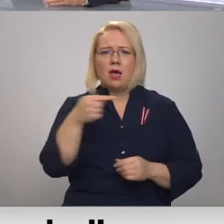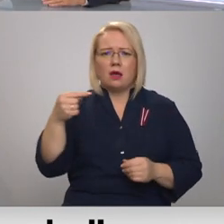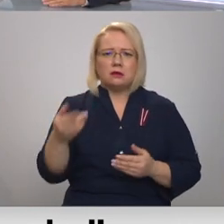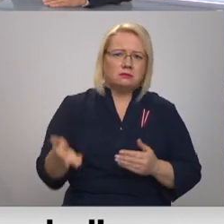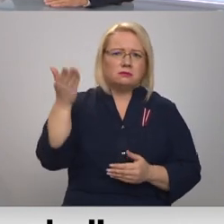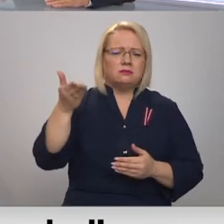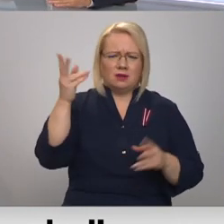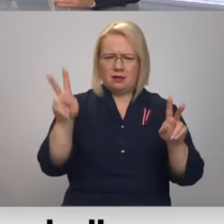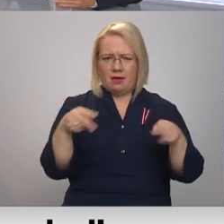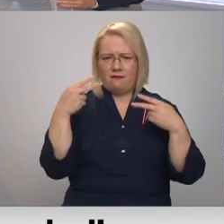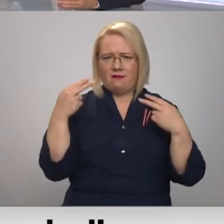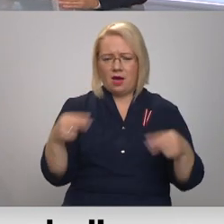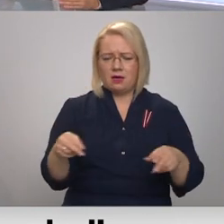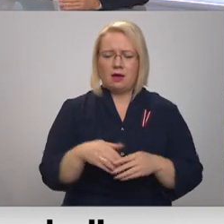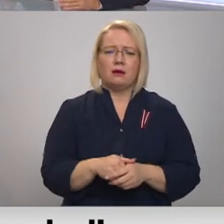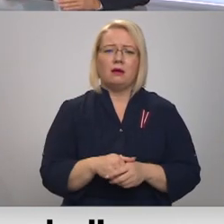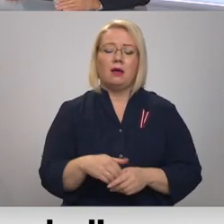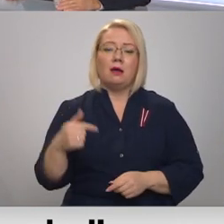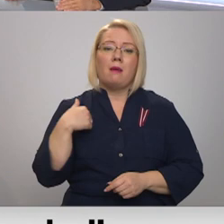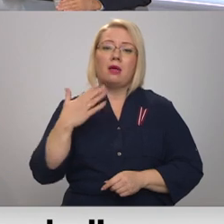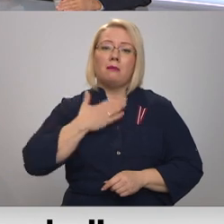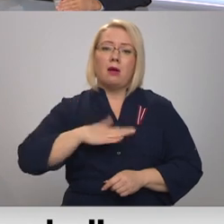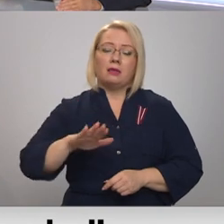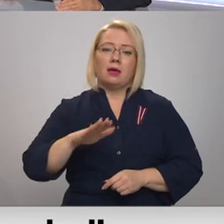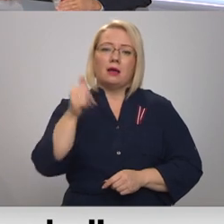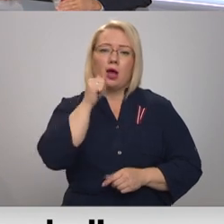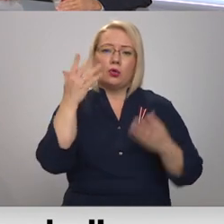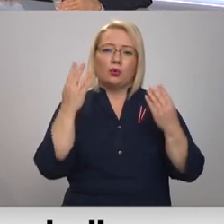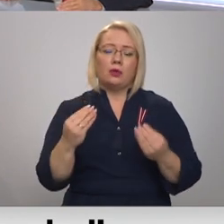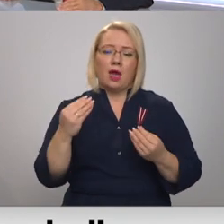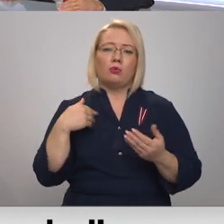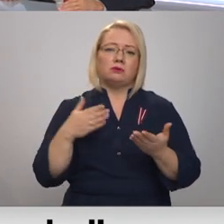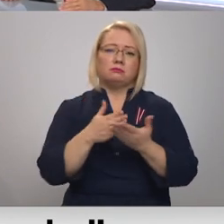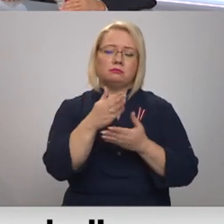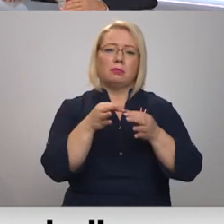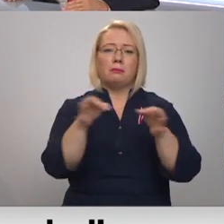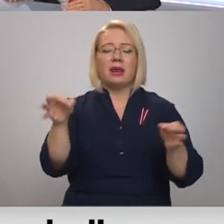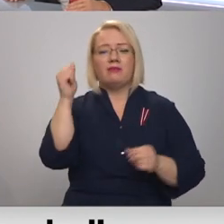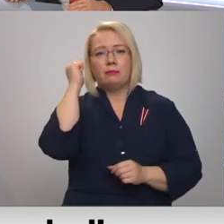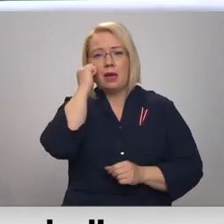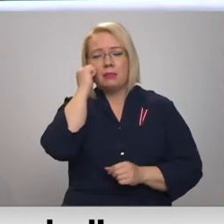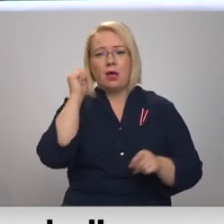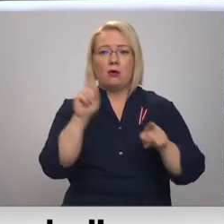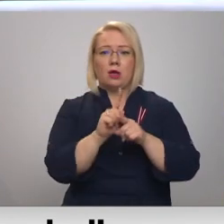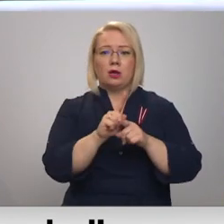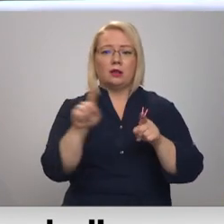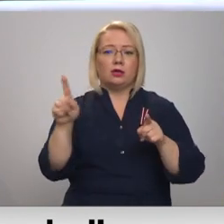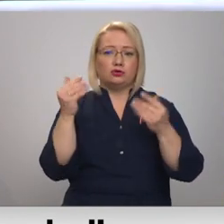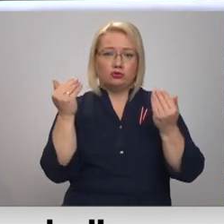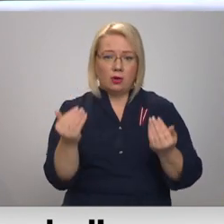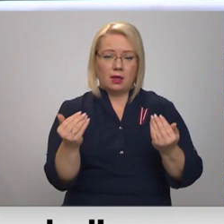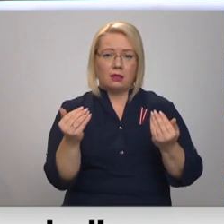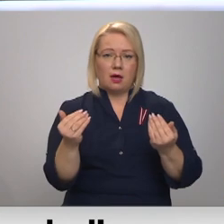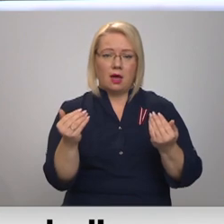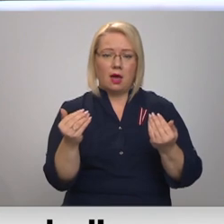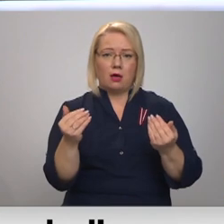priekšpusē. Man ļoti pateikt, ka es katru dienu biju pie brīvīs piemniekaļa līdz šodienai, un